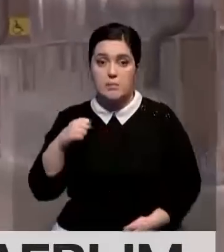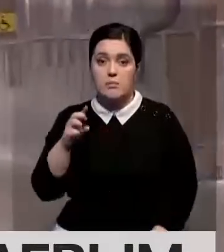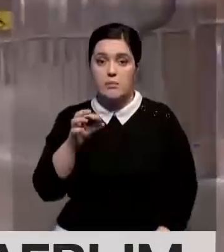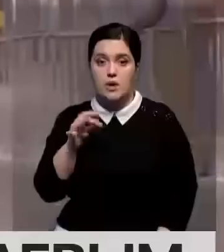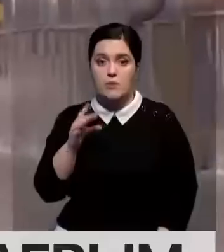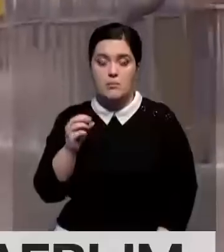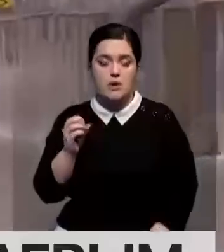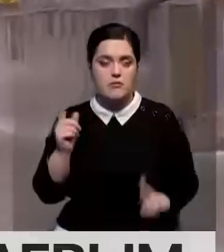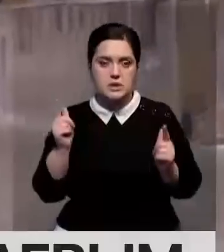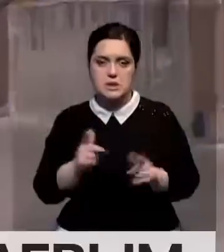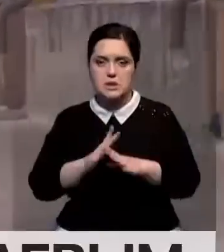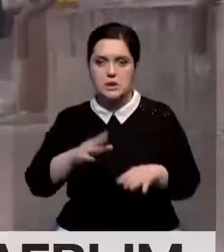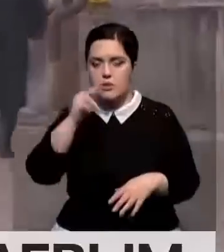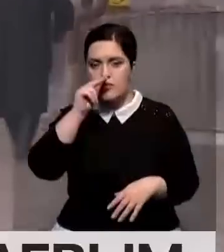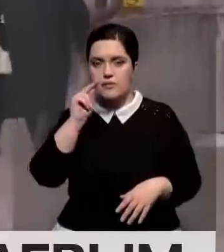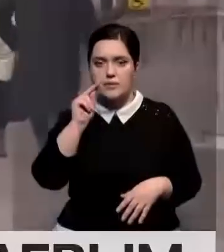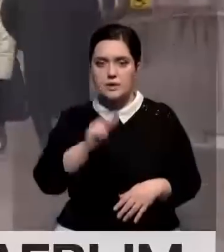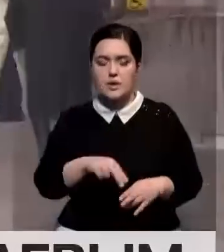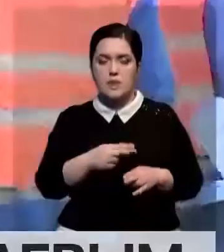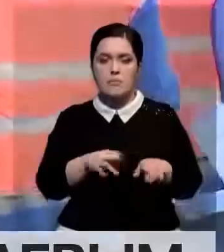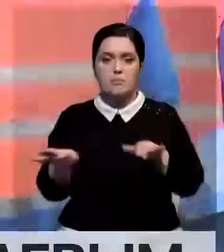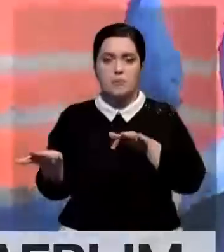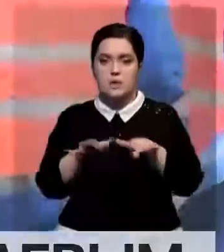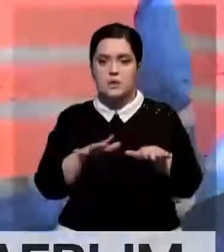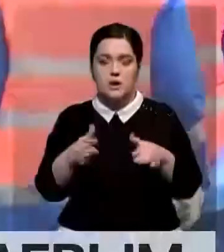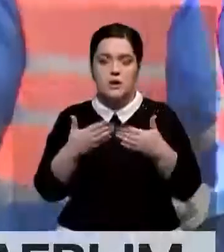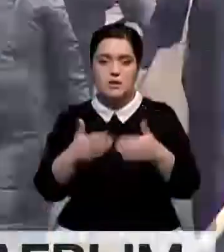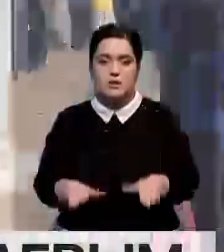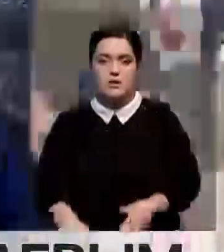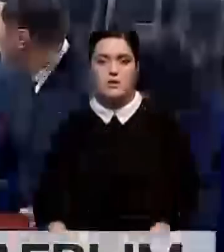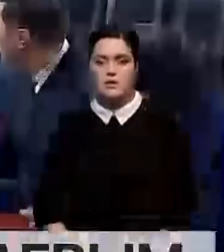заявил, что не согласен с предъявленными обвинениями. Процесс проходит открыто.